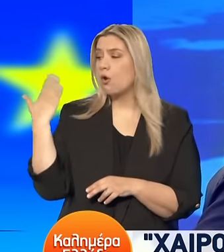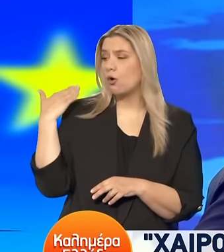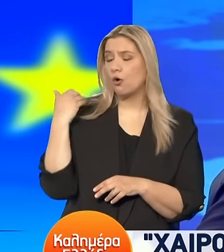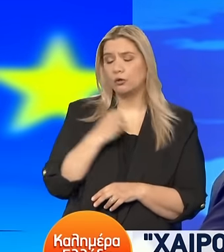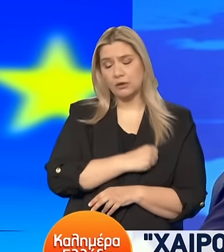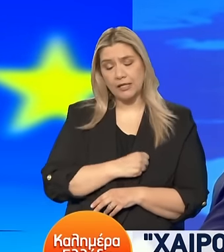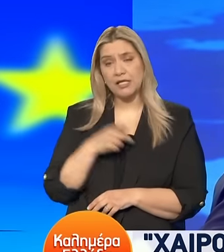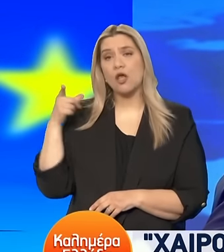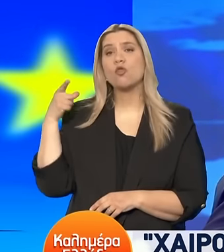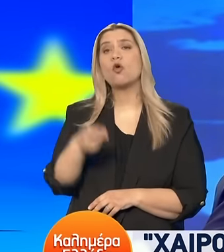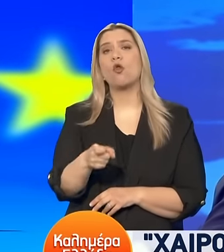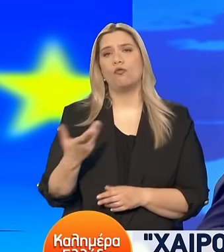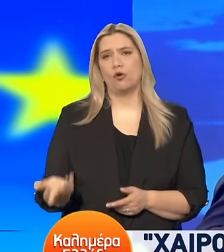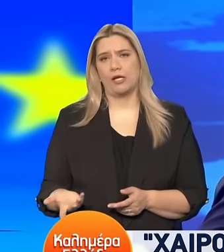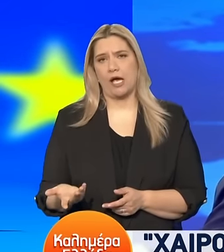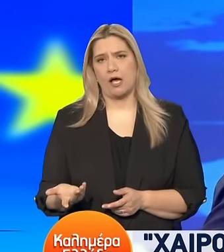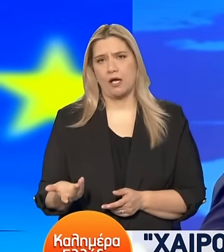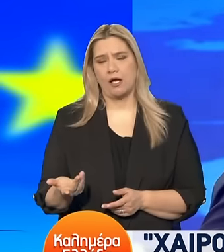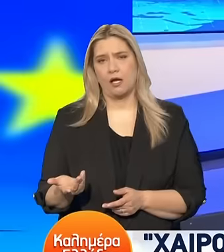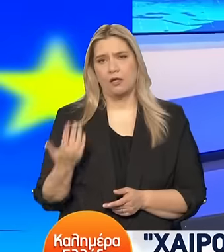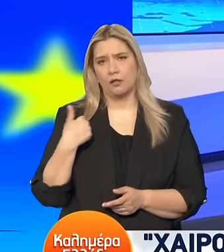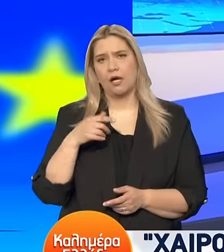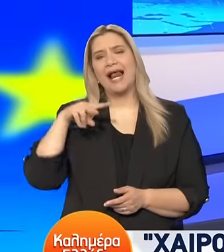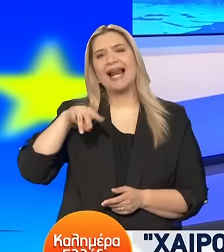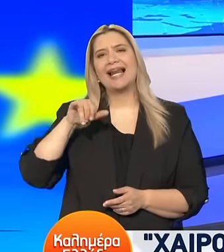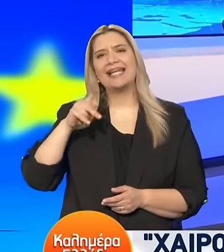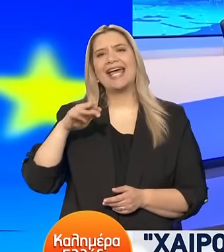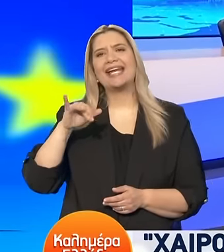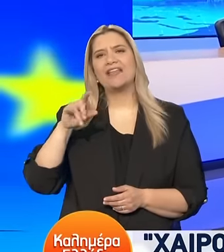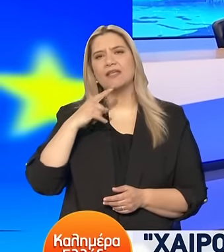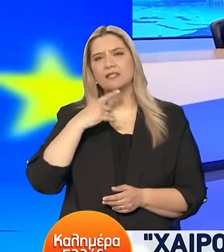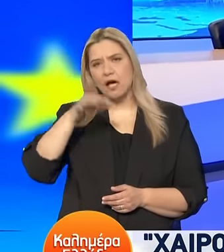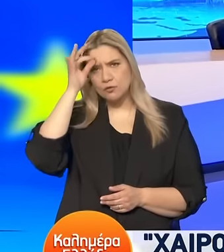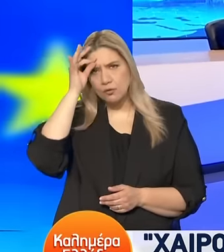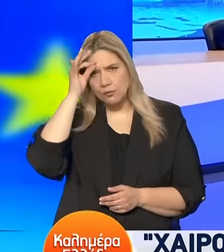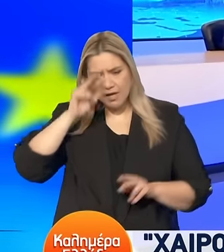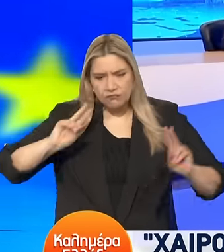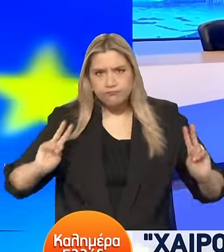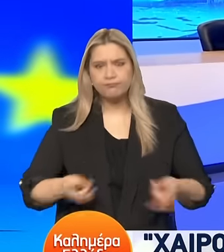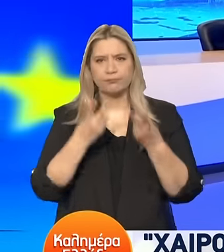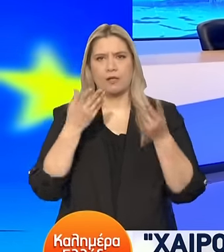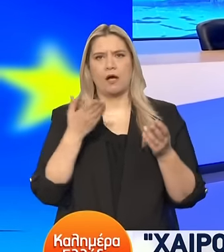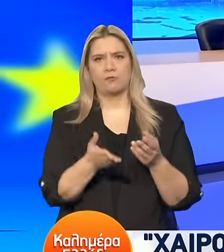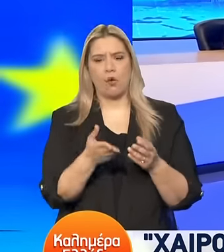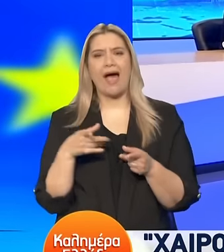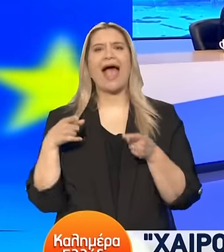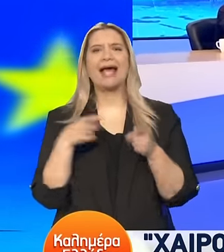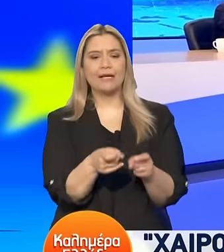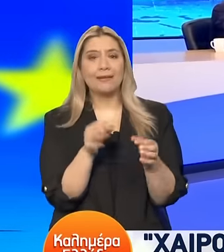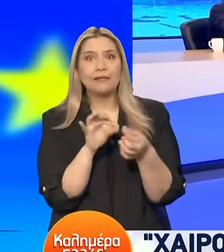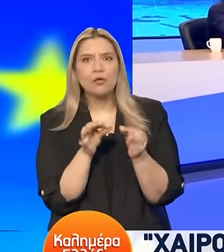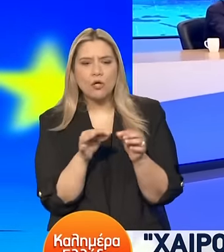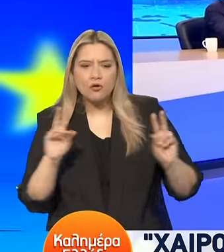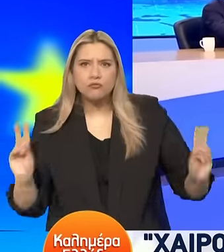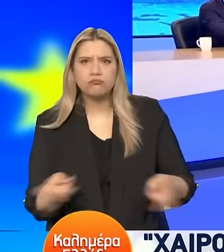Λιγκερίδη η αστυνομία Έκανε μια υποδειγματική δουλειά Ουσιαστικά ανακάλυψε Αυτό που φαίνεται να είναι μια εγκληματική οργάνωση Έθεσε τα